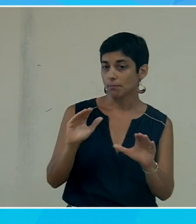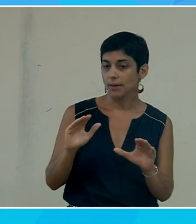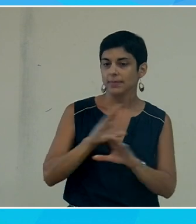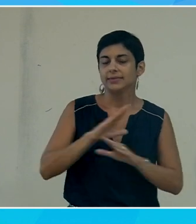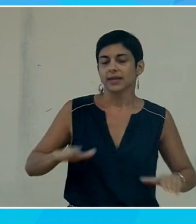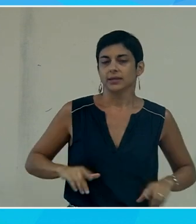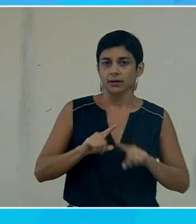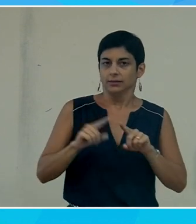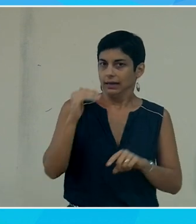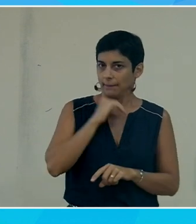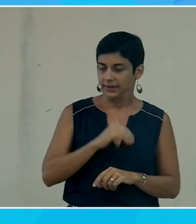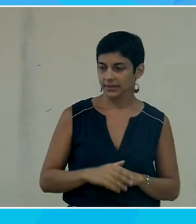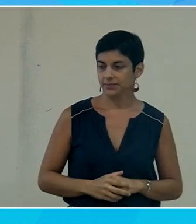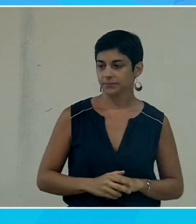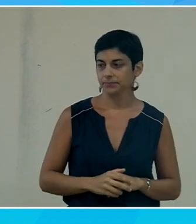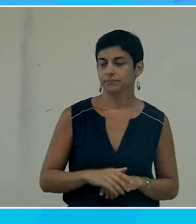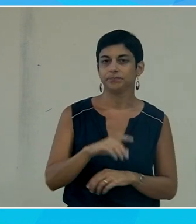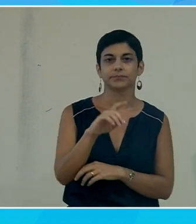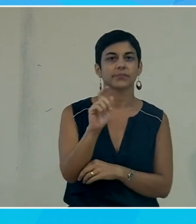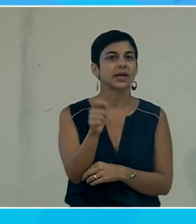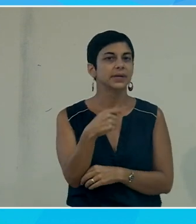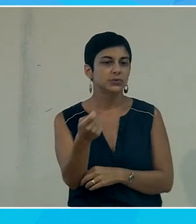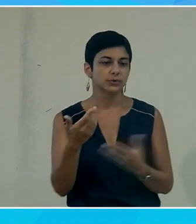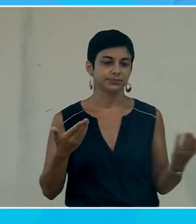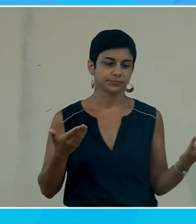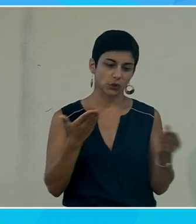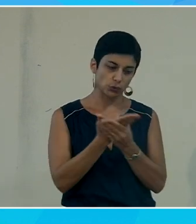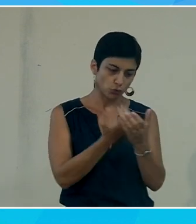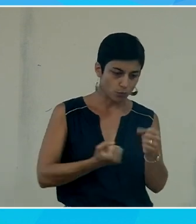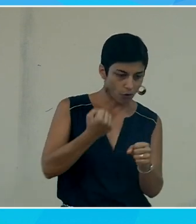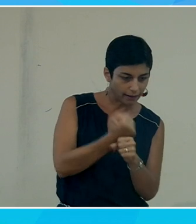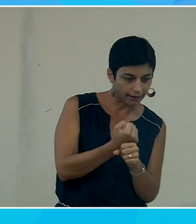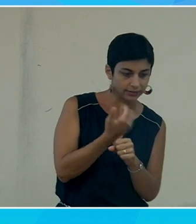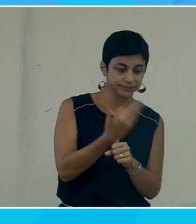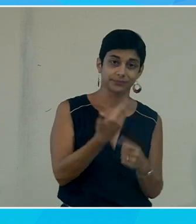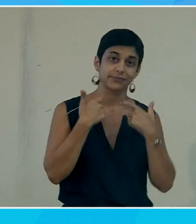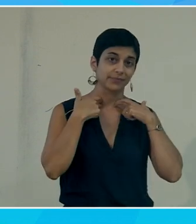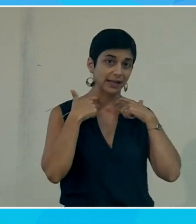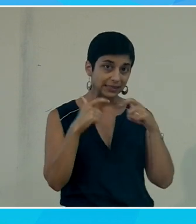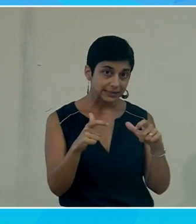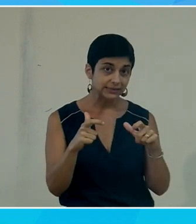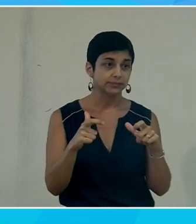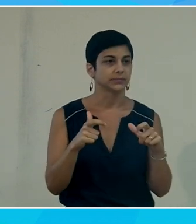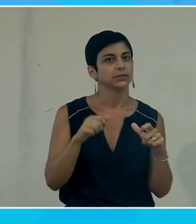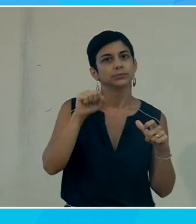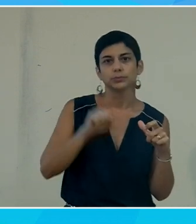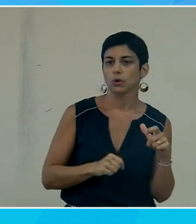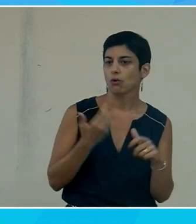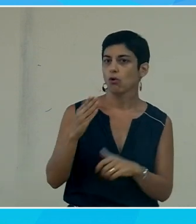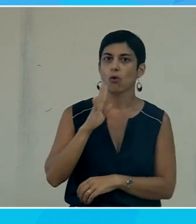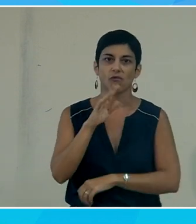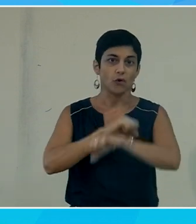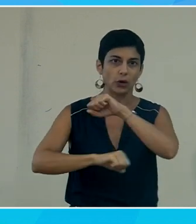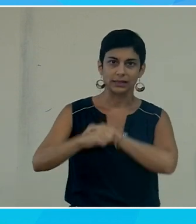rapide évidemment le sujet de faire des documents accessibles est un sujet à part entière qui pourrait donner lieu à une conférence à elle toute seule